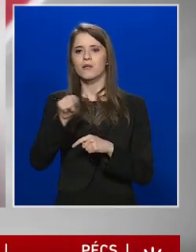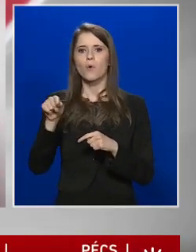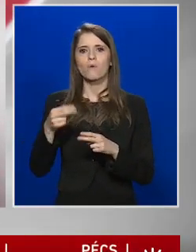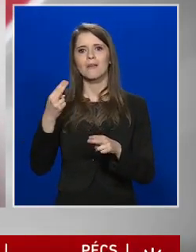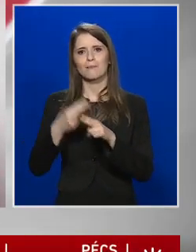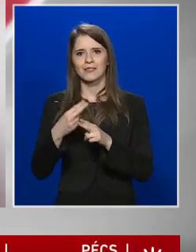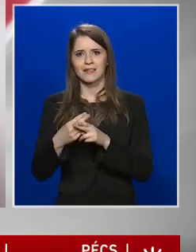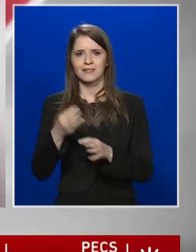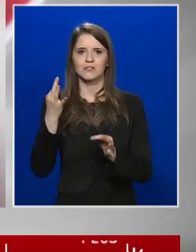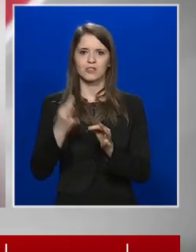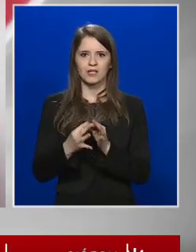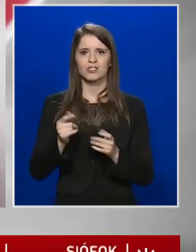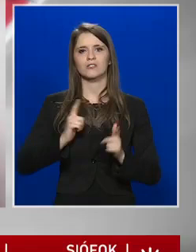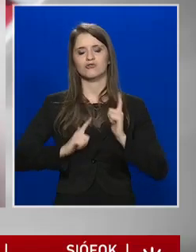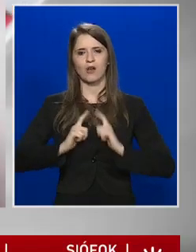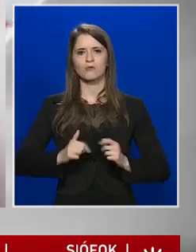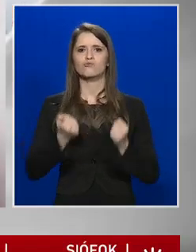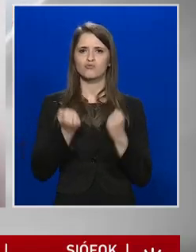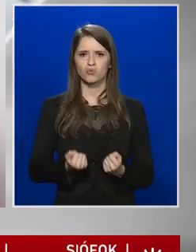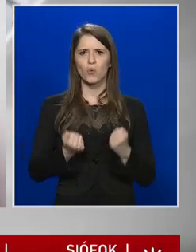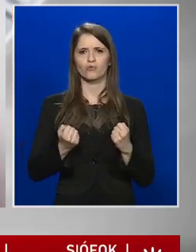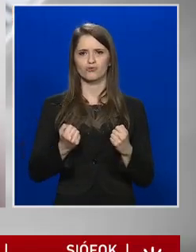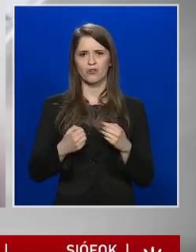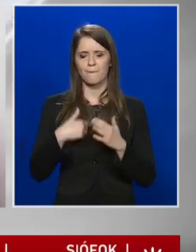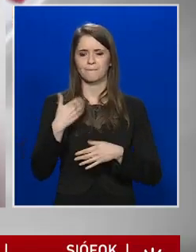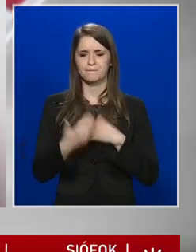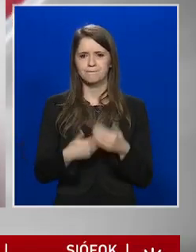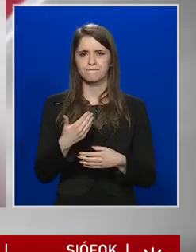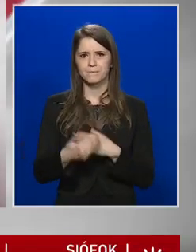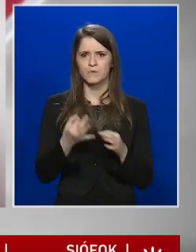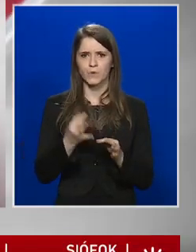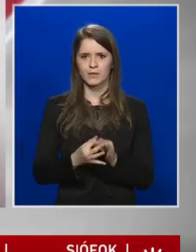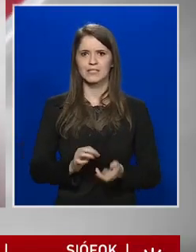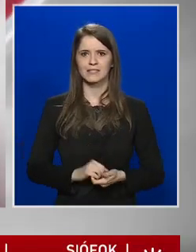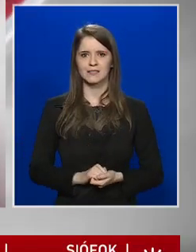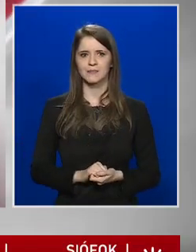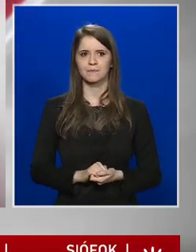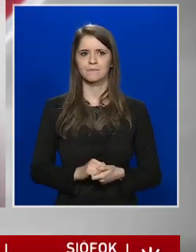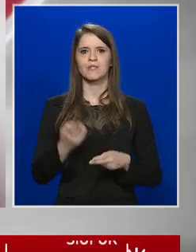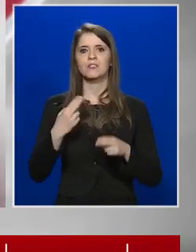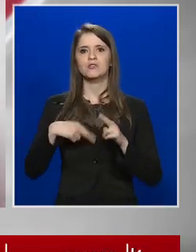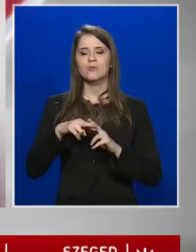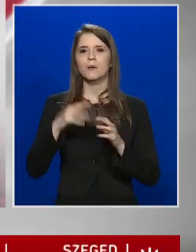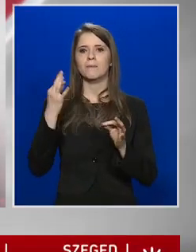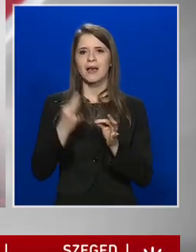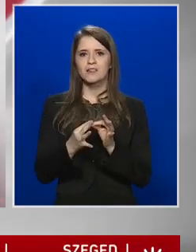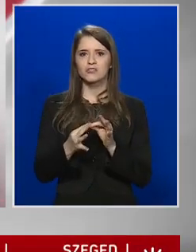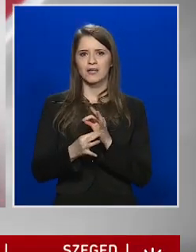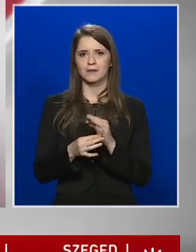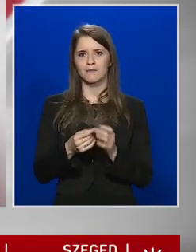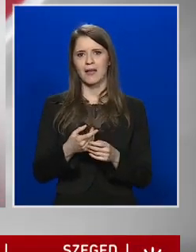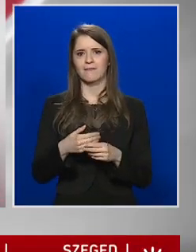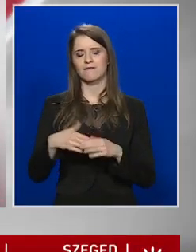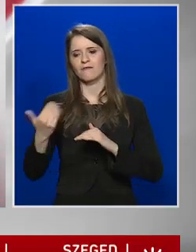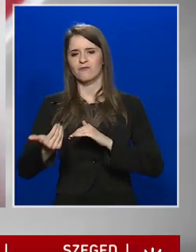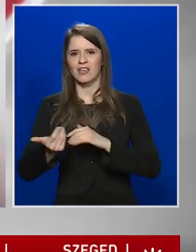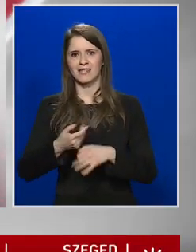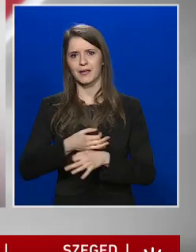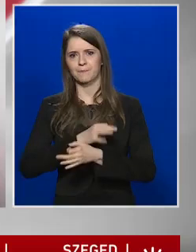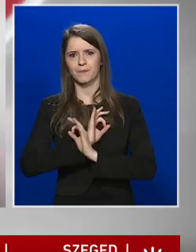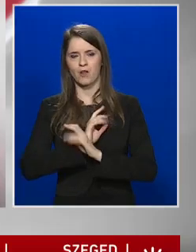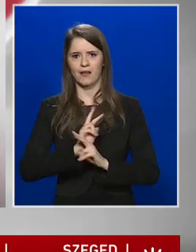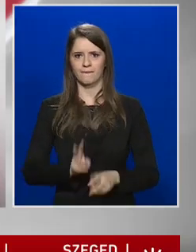sajnos súlyosan zajlik, és több esetben halállal végződik.